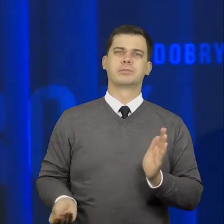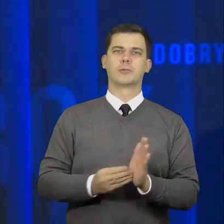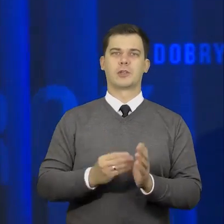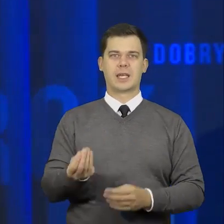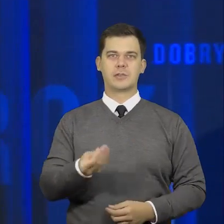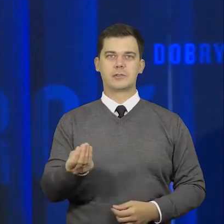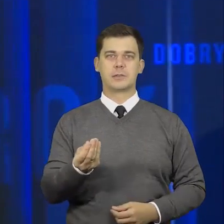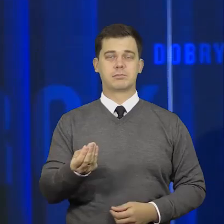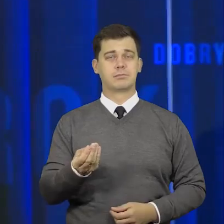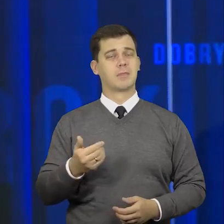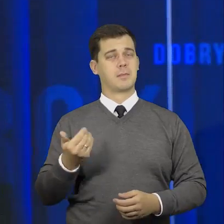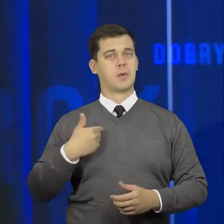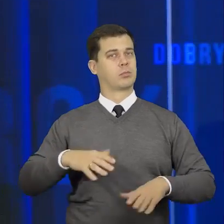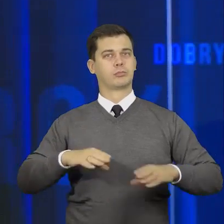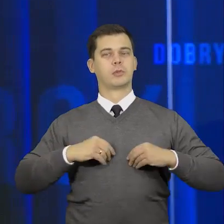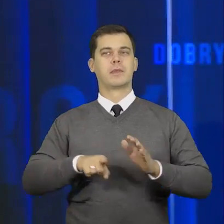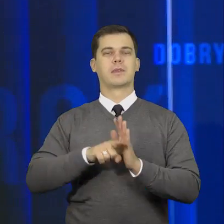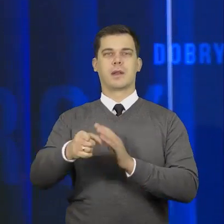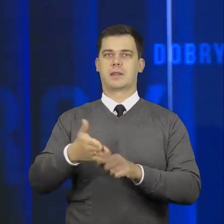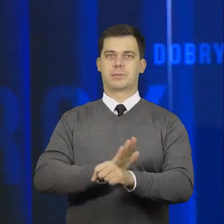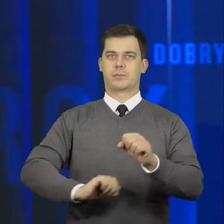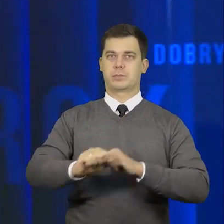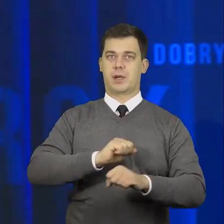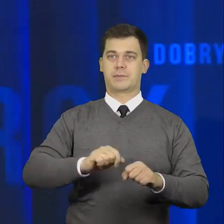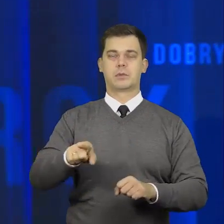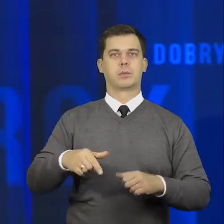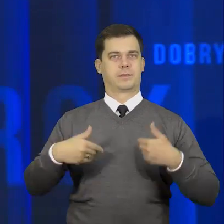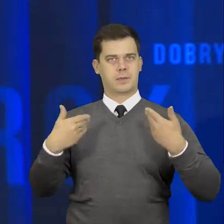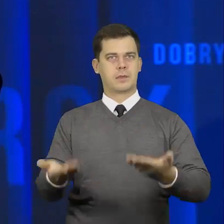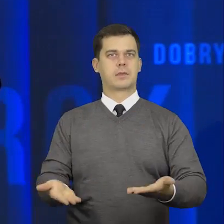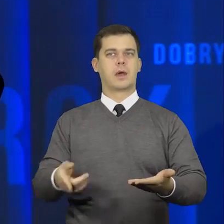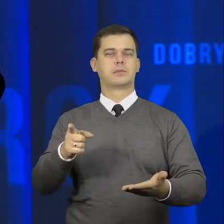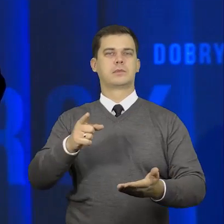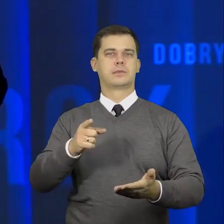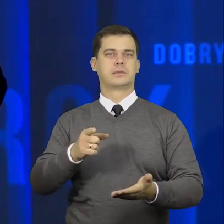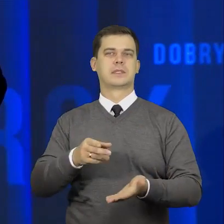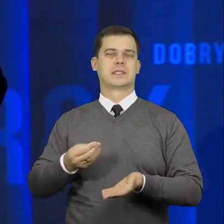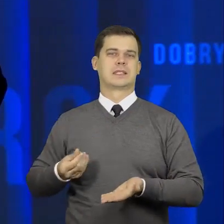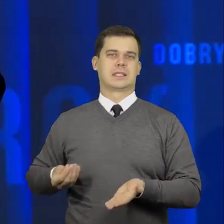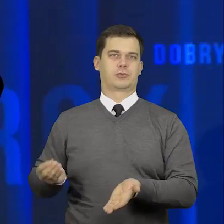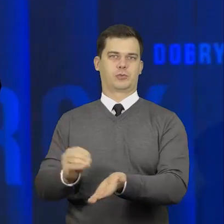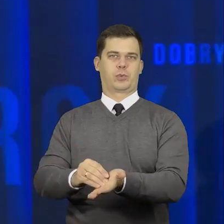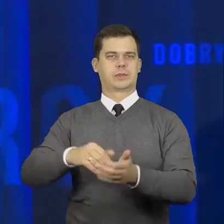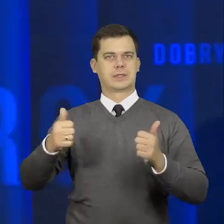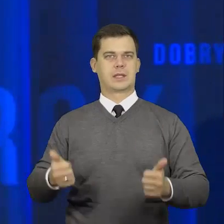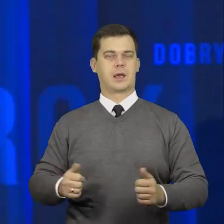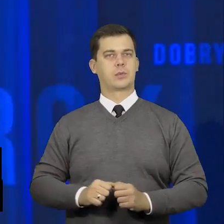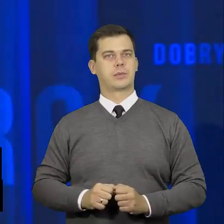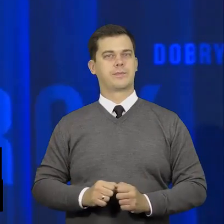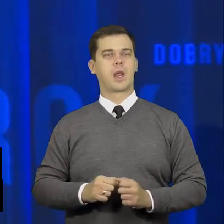Przyjęliśmy bardzo korzystne dla osób niepełnosprawnych zasady przyznawania zasiłku stałego.